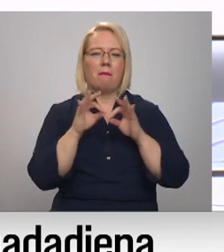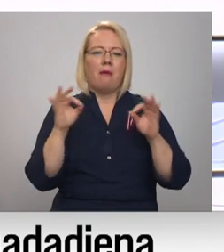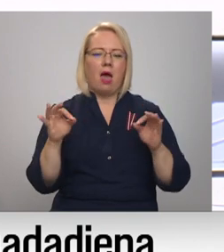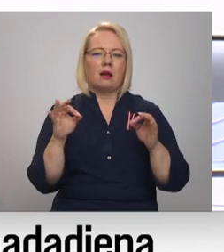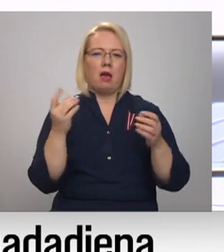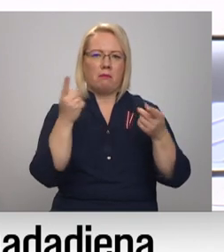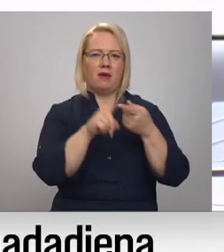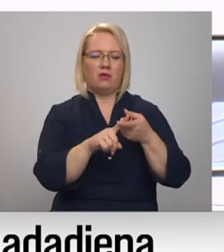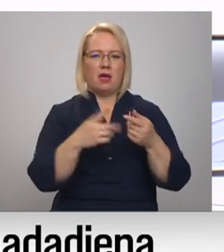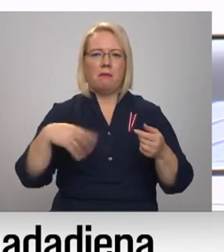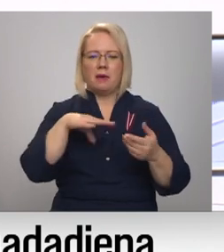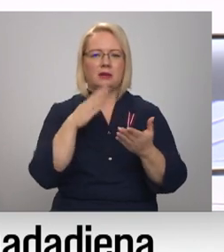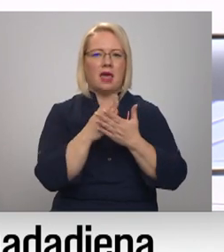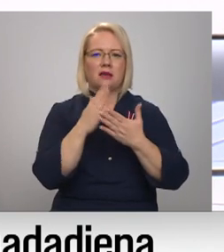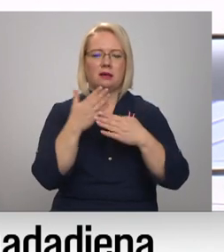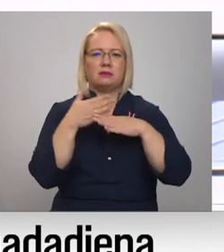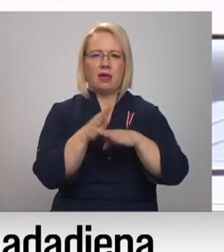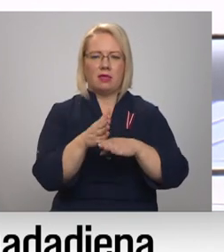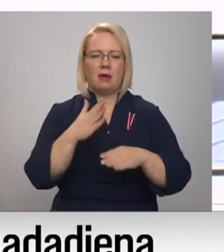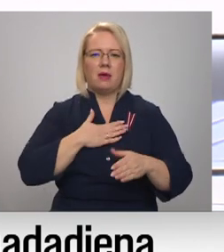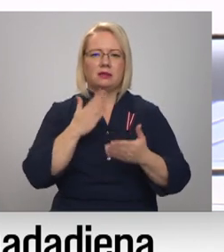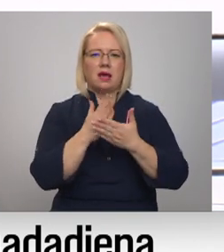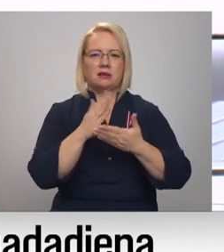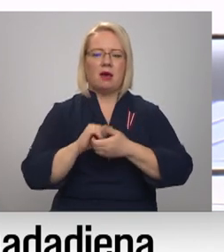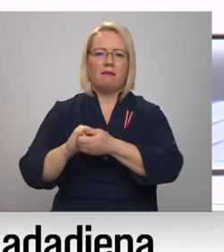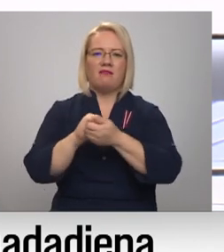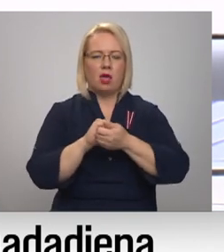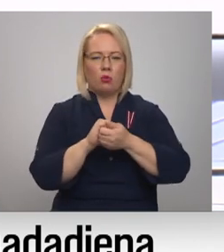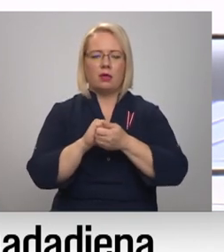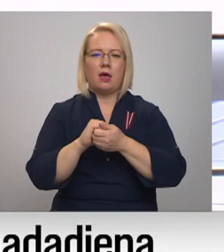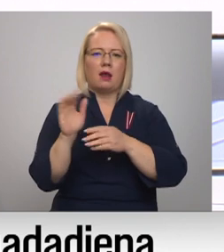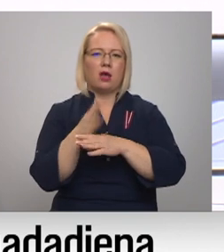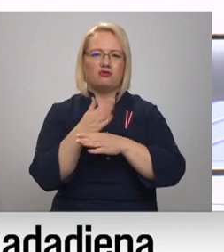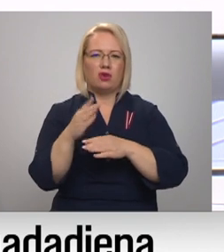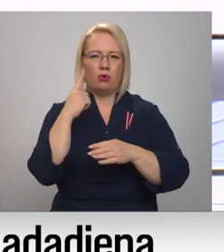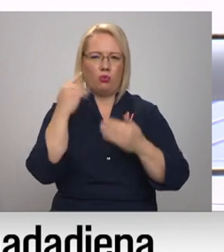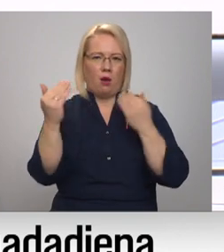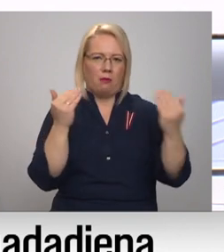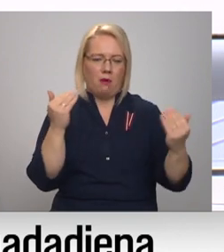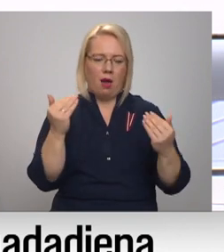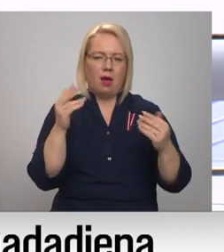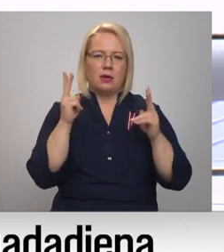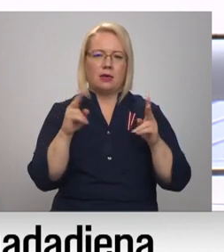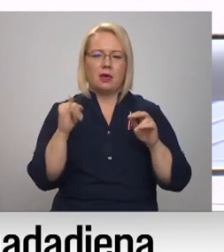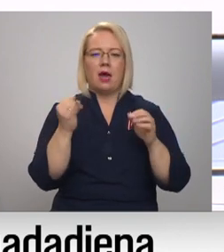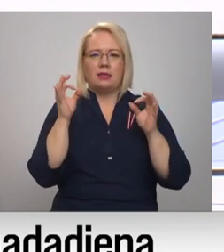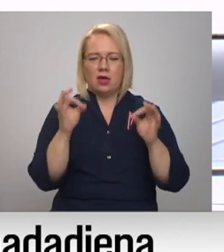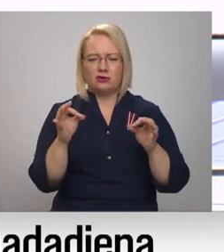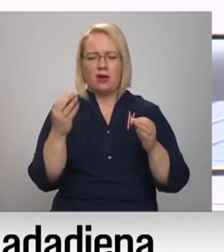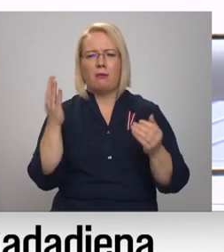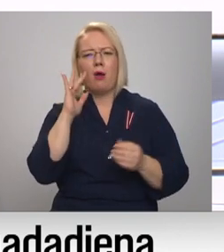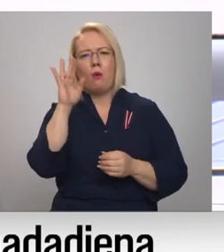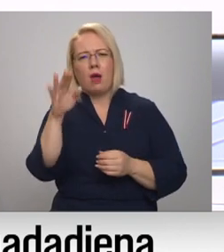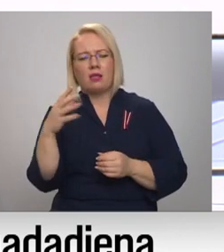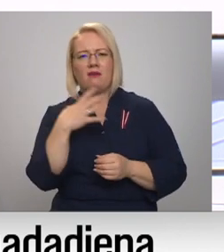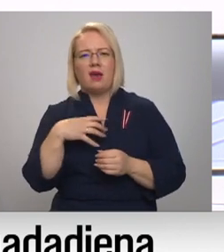mēs neesam sadalīti. Mēs esam vienoti ar atšķīgām domām. Un, ja pat tiešām, pat tiešām kādreiz nedod Dievs, mums